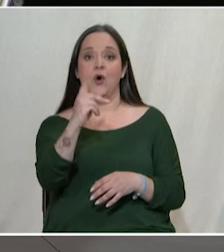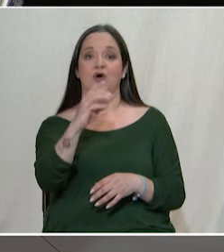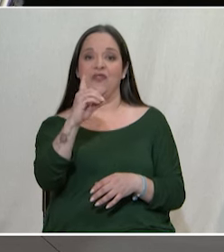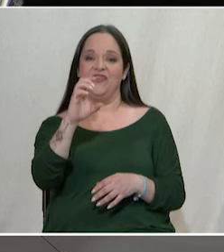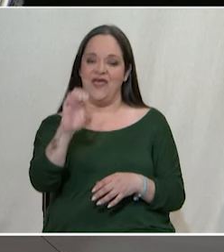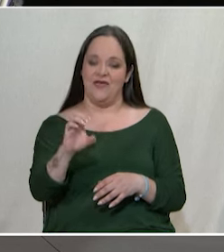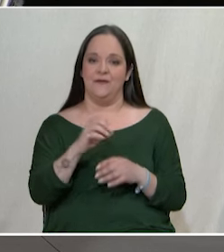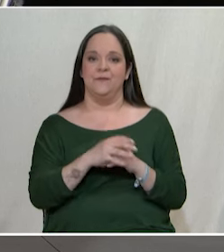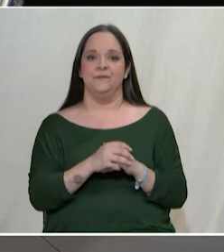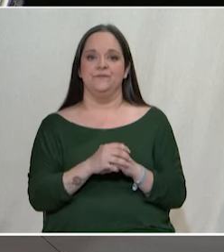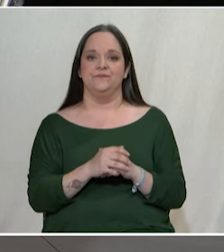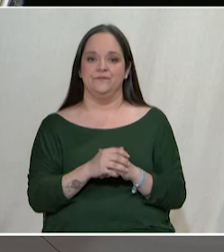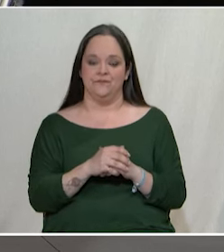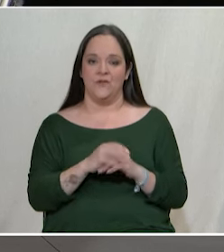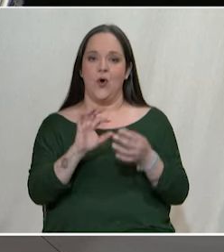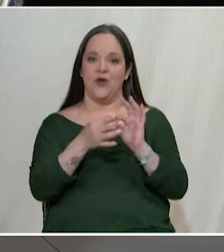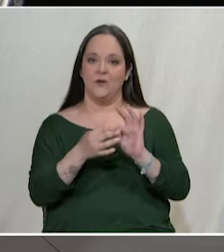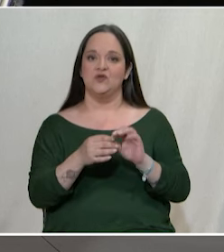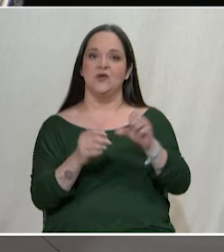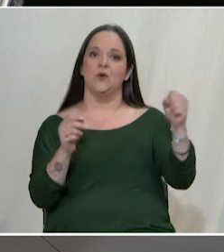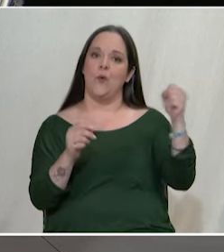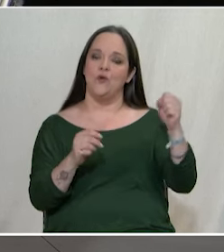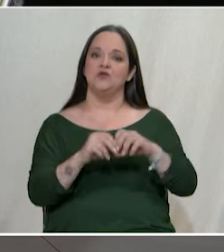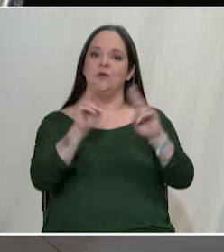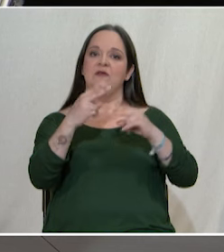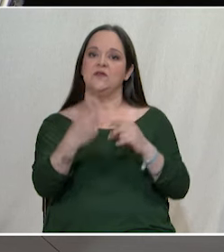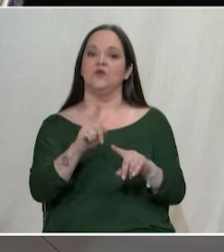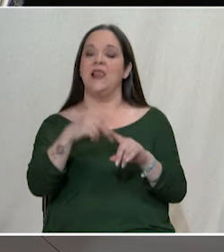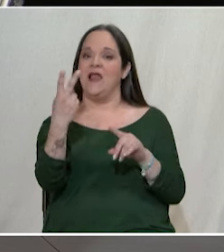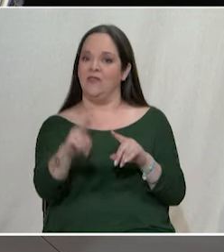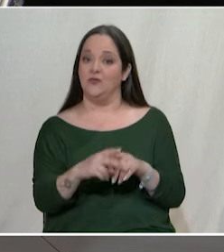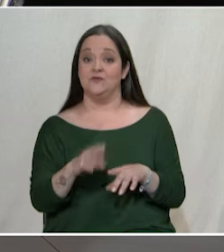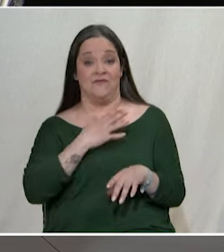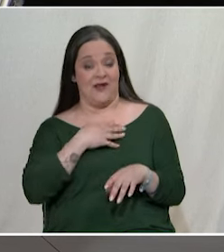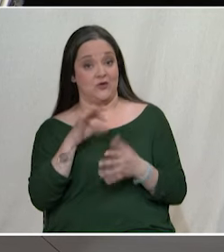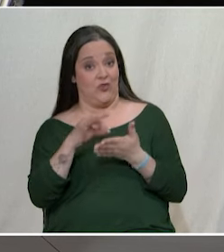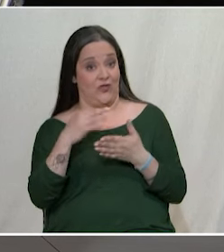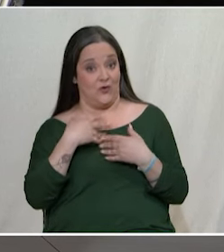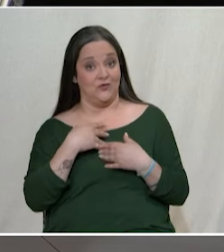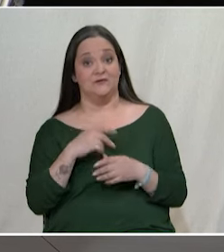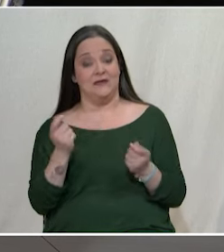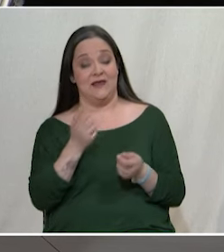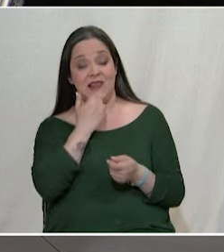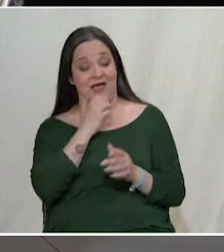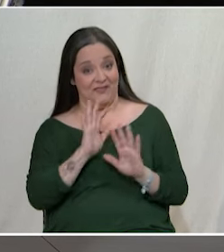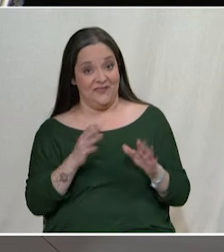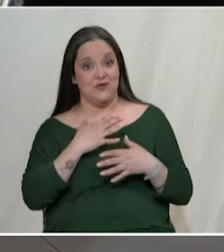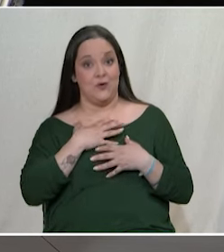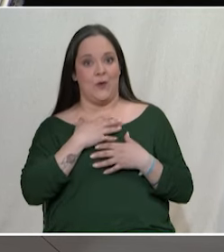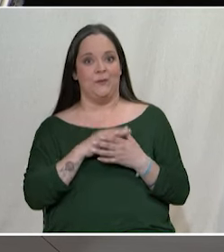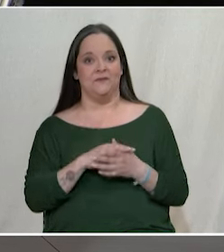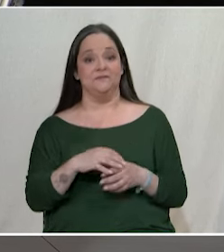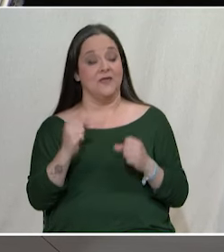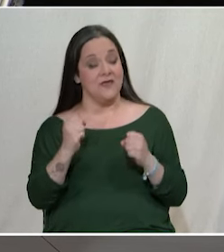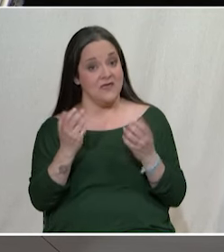ΟΚΔΕ Οργάνωση Κομμουνιστών Διεθνιστών Ελλάδος Πολύ καλά να κάνετε και το διορθώσατε Κάνουμε και λάθη Να είστε